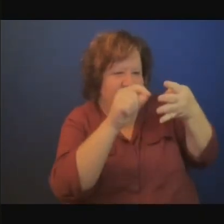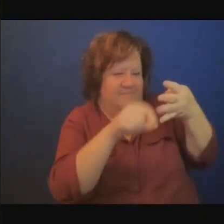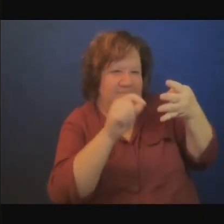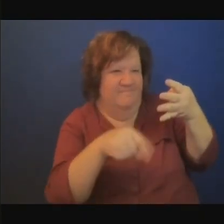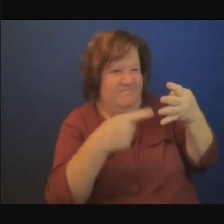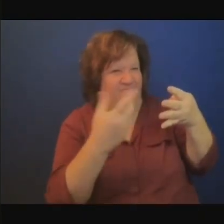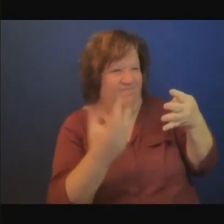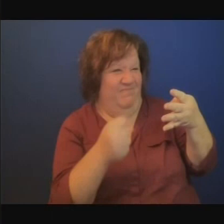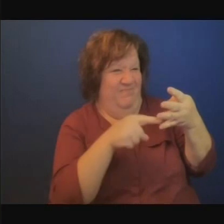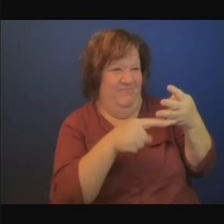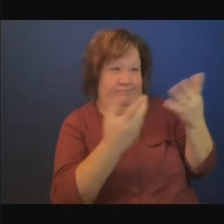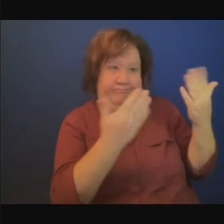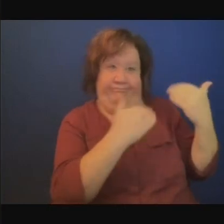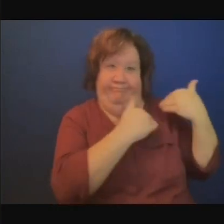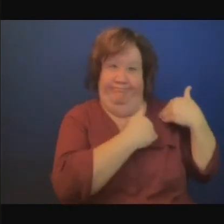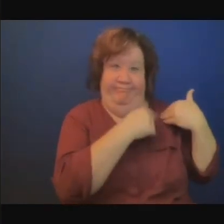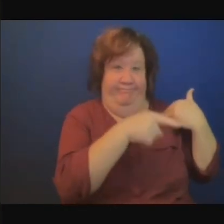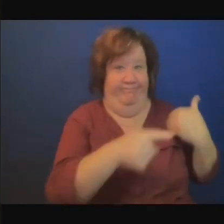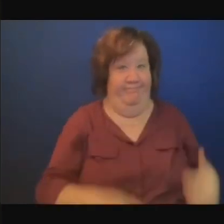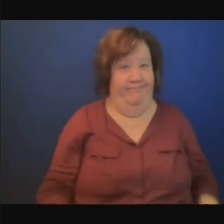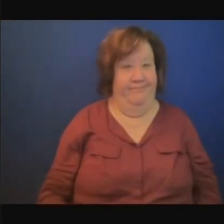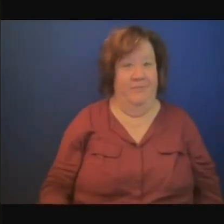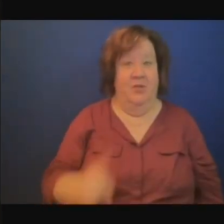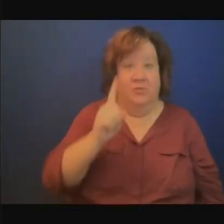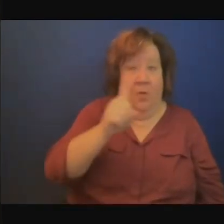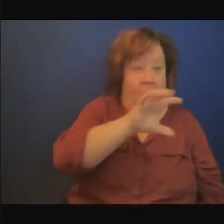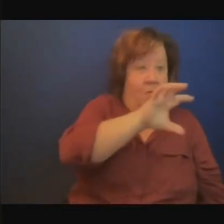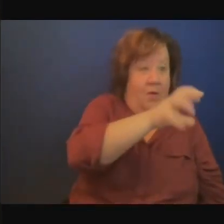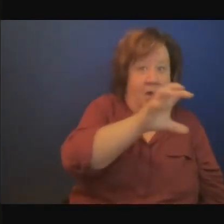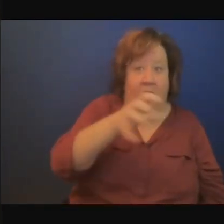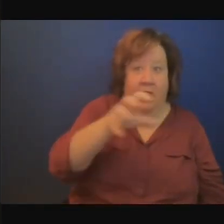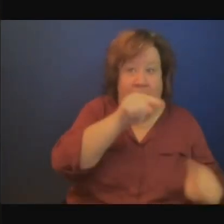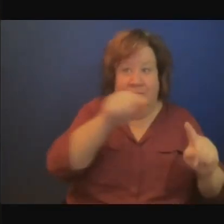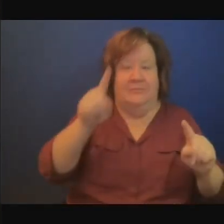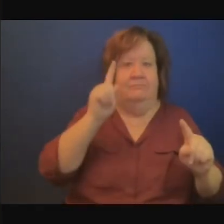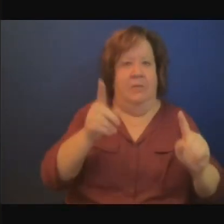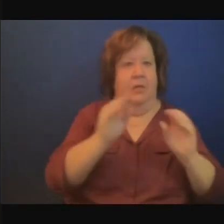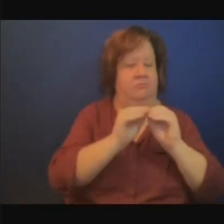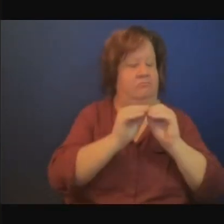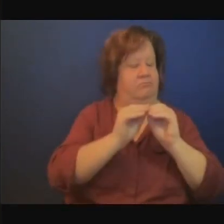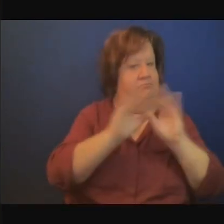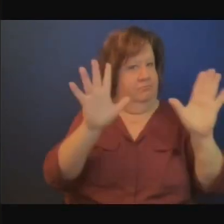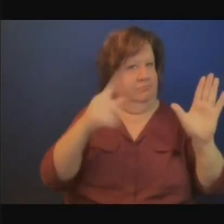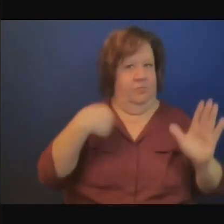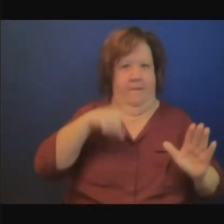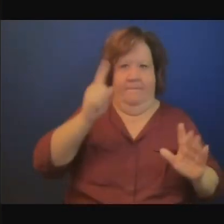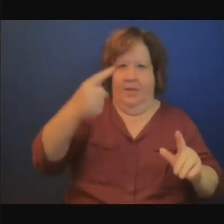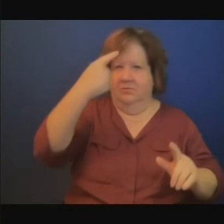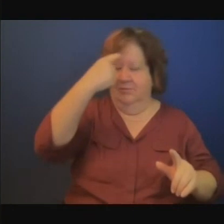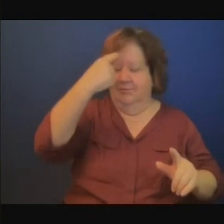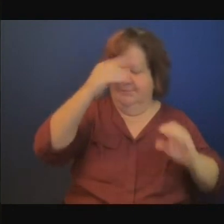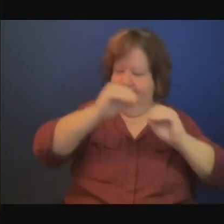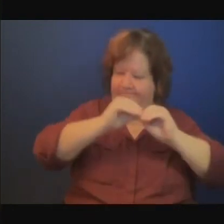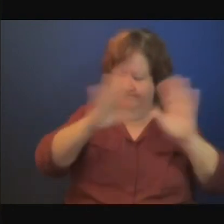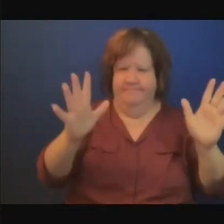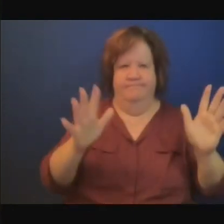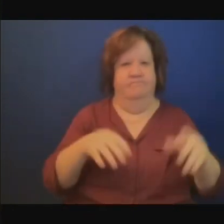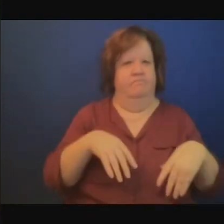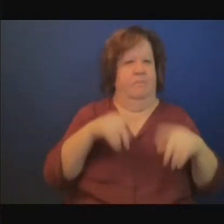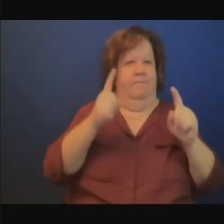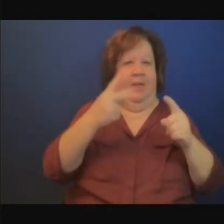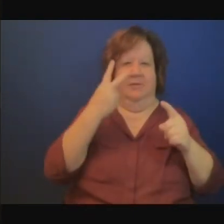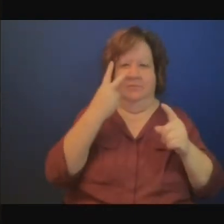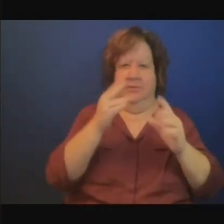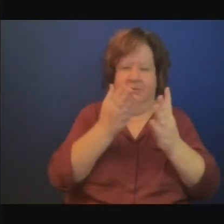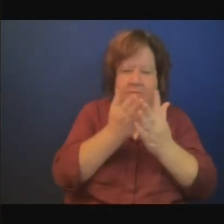ça c'est le premier rôle du gouvernement et une autre